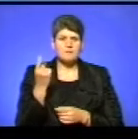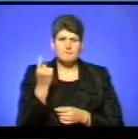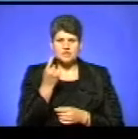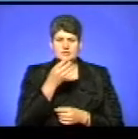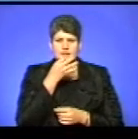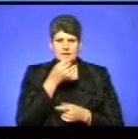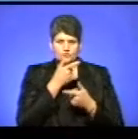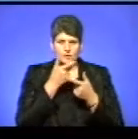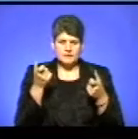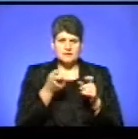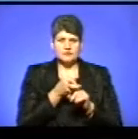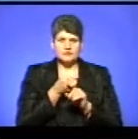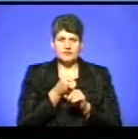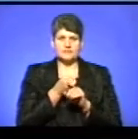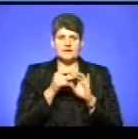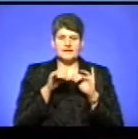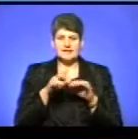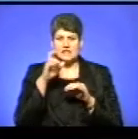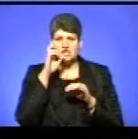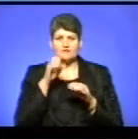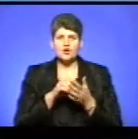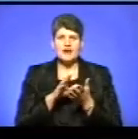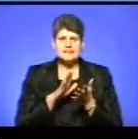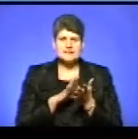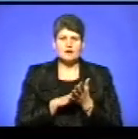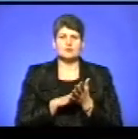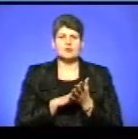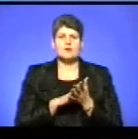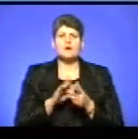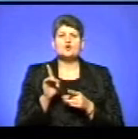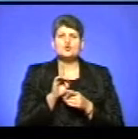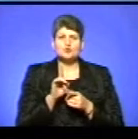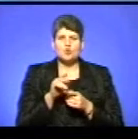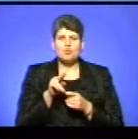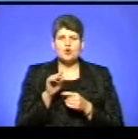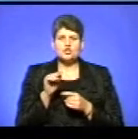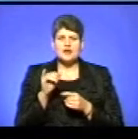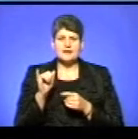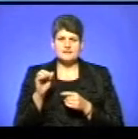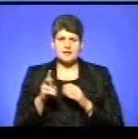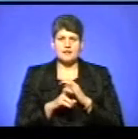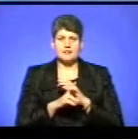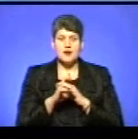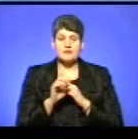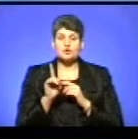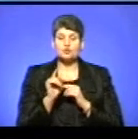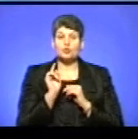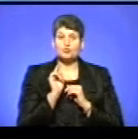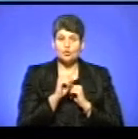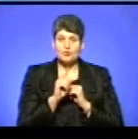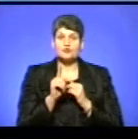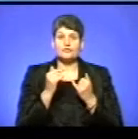інформацію, яка стосується дій державного реєстрації, реєстратора щодо Почаївської лаври, зокрема, щодо того, що